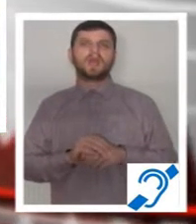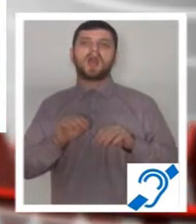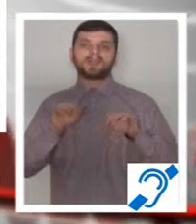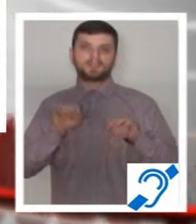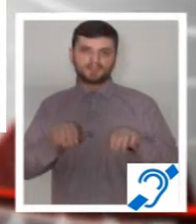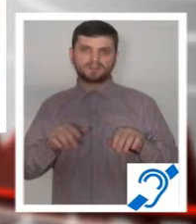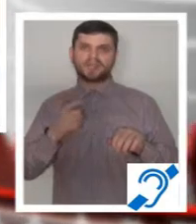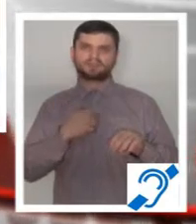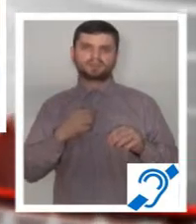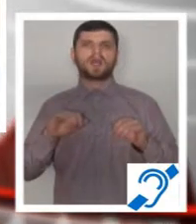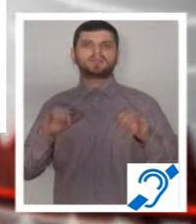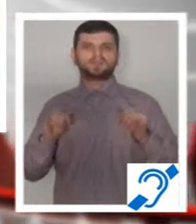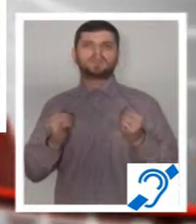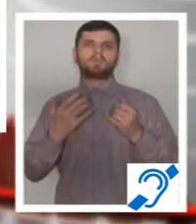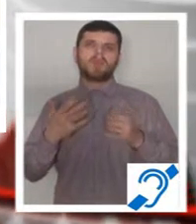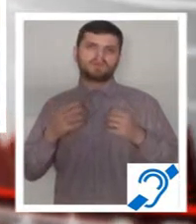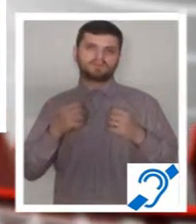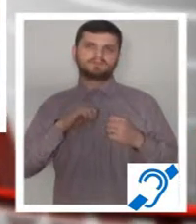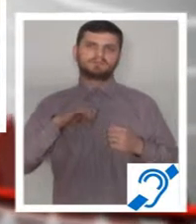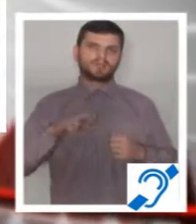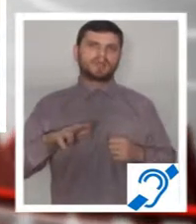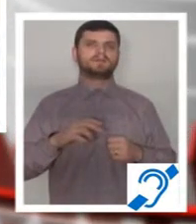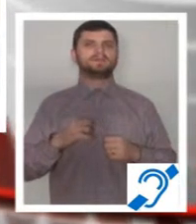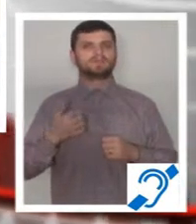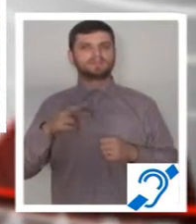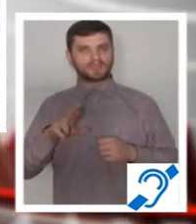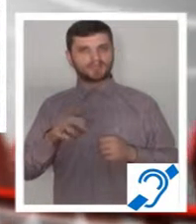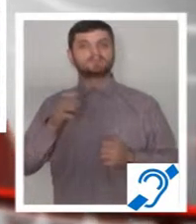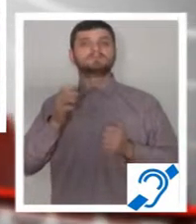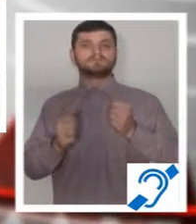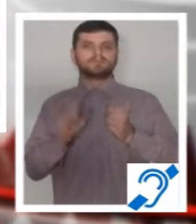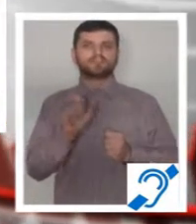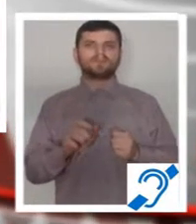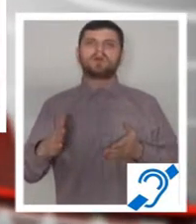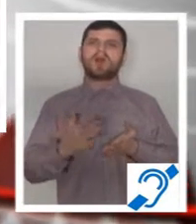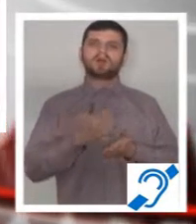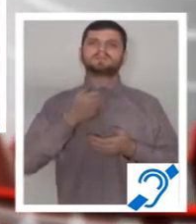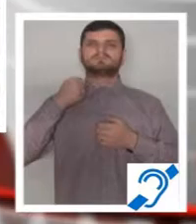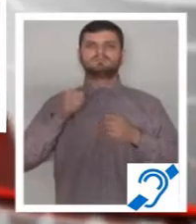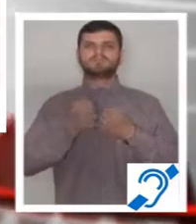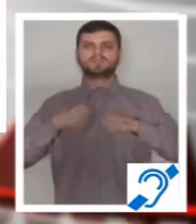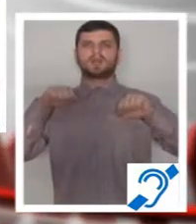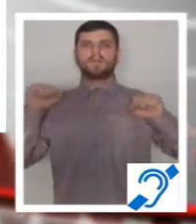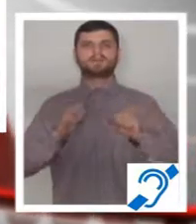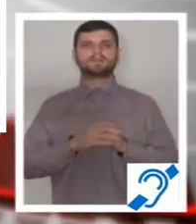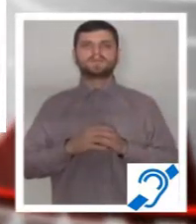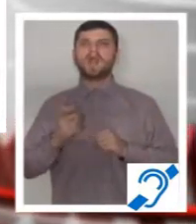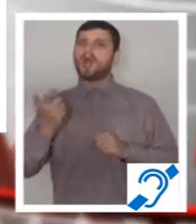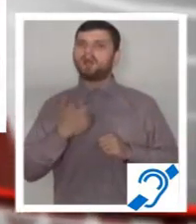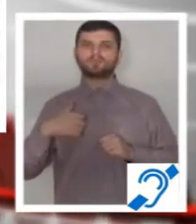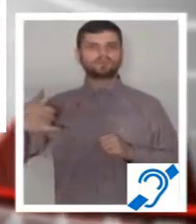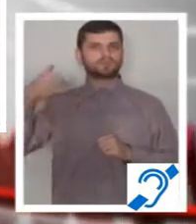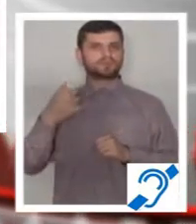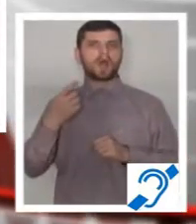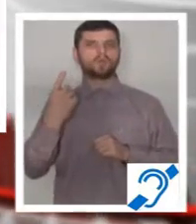-ar fi putut produce un adevărat carnagiu pe șosea. Tânărul șofer, scăpat ca prin minune, chiar dacă se afla în stare de șoc, a avut puterea să sune la